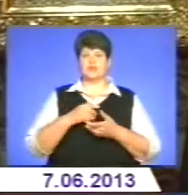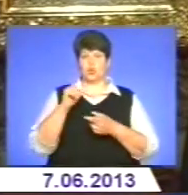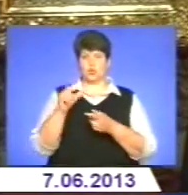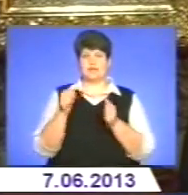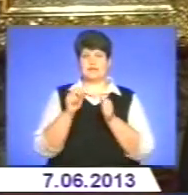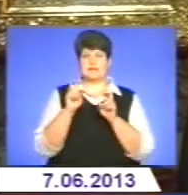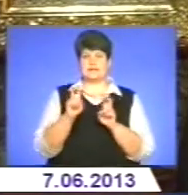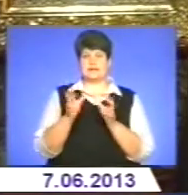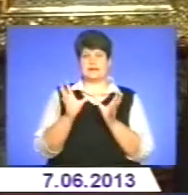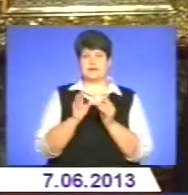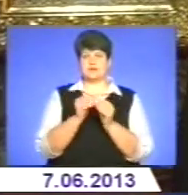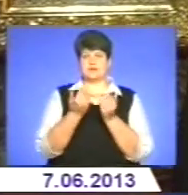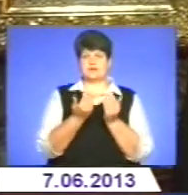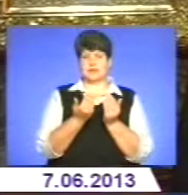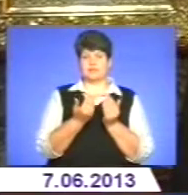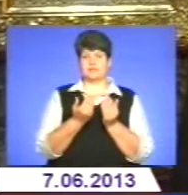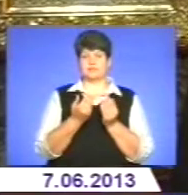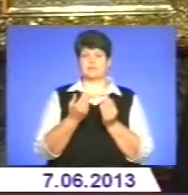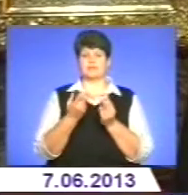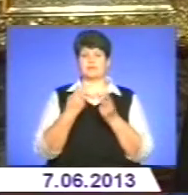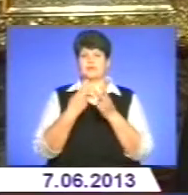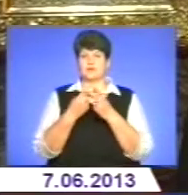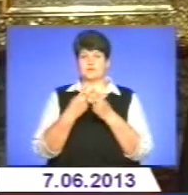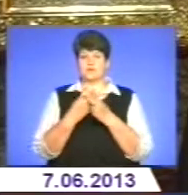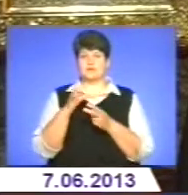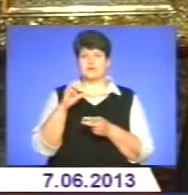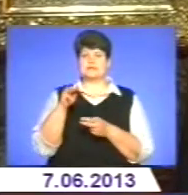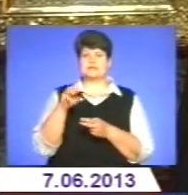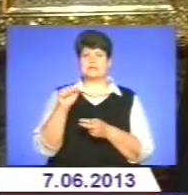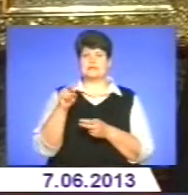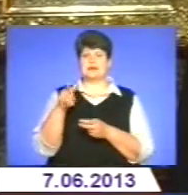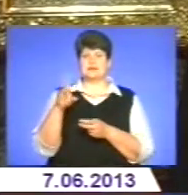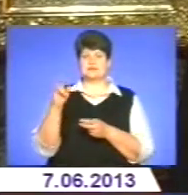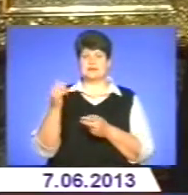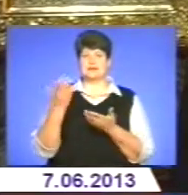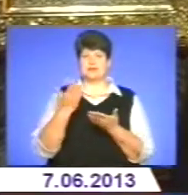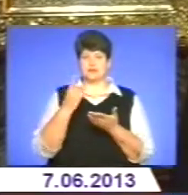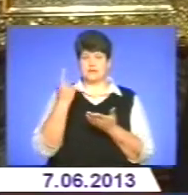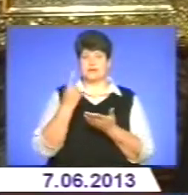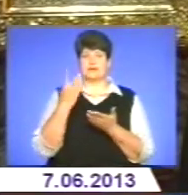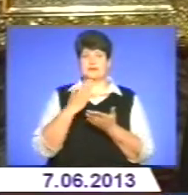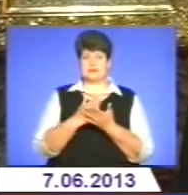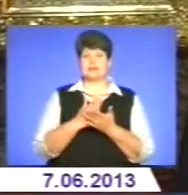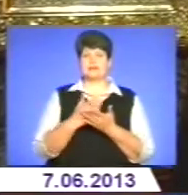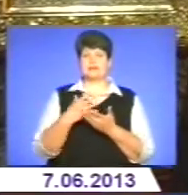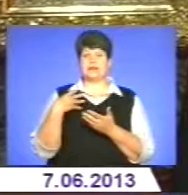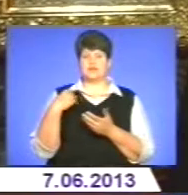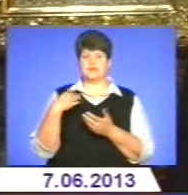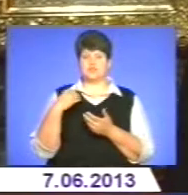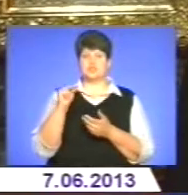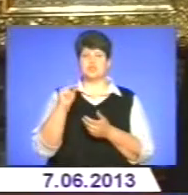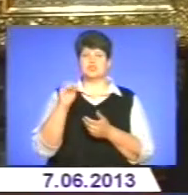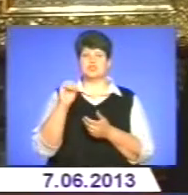з ним в таборах сталінських. Один з них є, живе на Львівщині, в Червонограді,